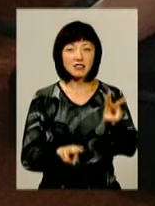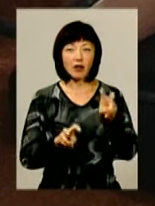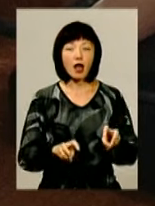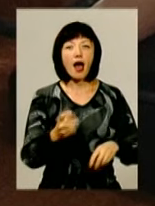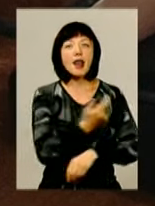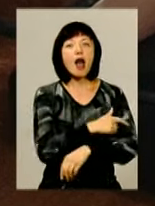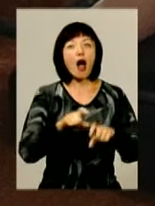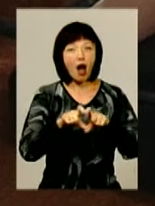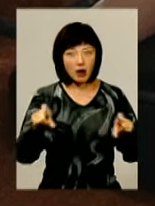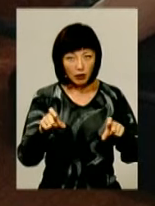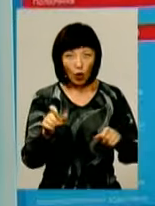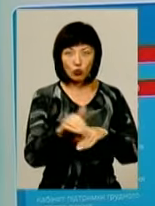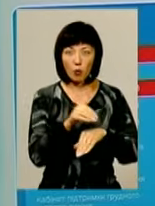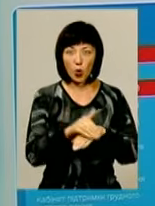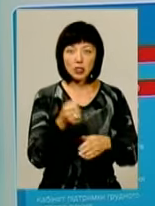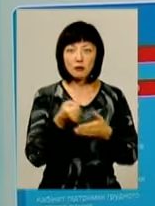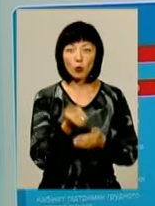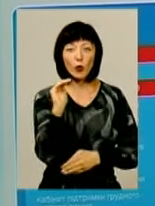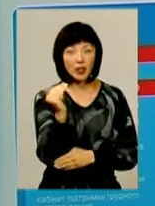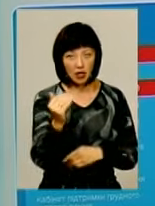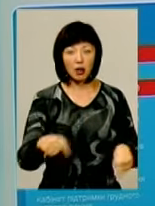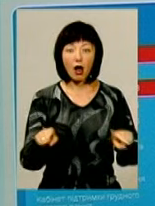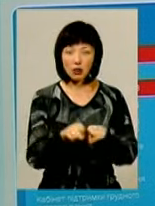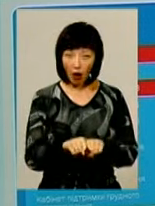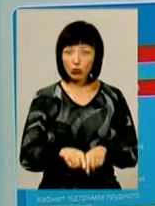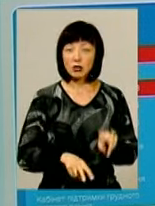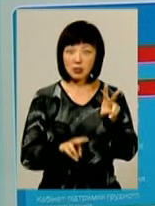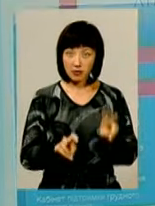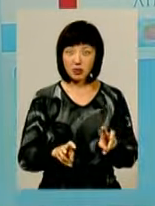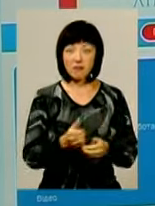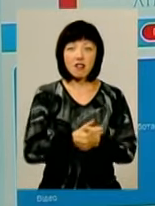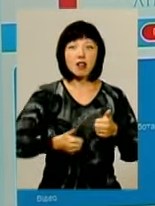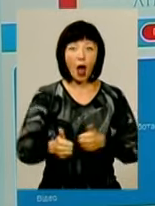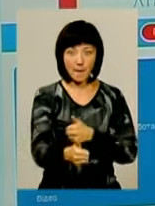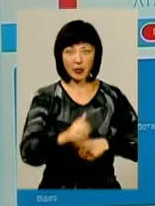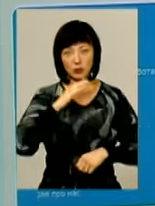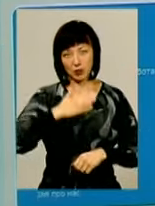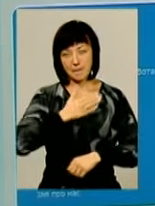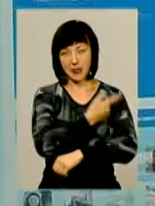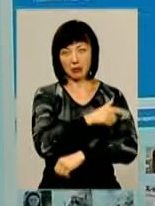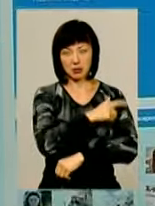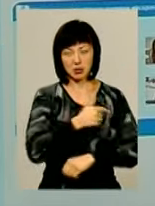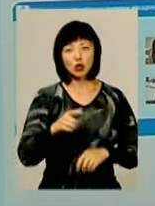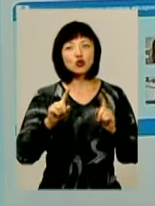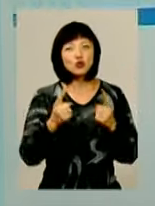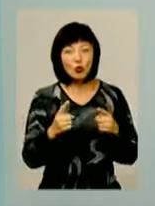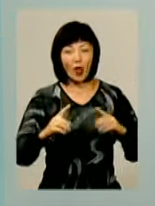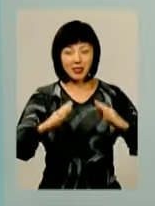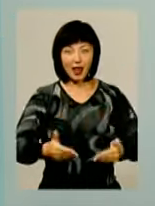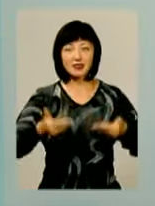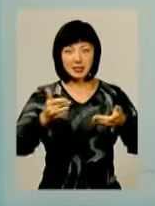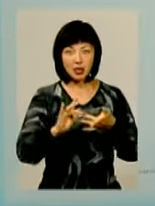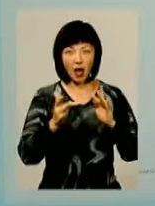«Лікарня доброзичлива до дитини», а також має честь називатися флагманом вітчизняної медицини. Чому на сайті